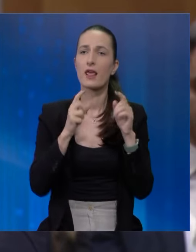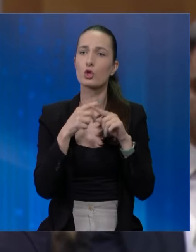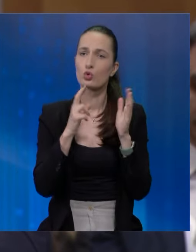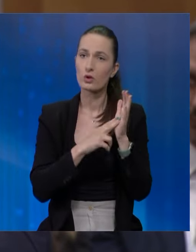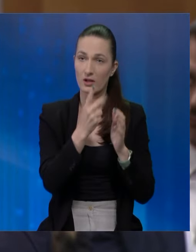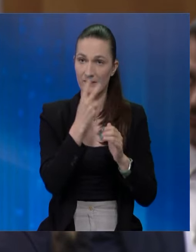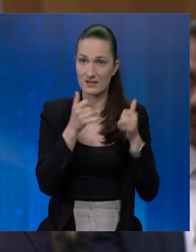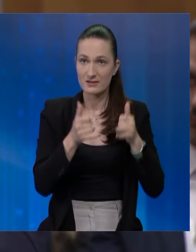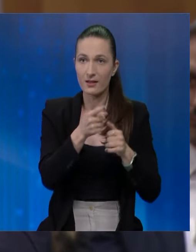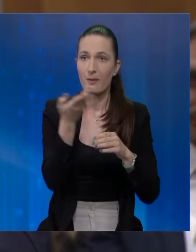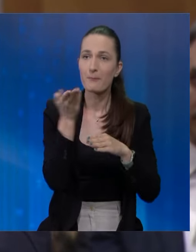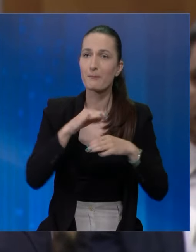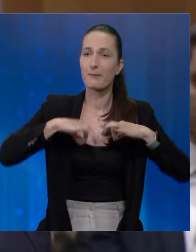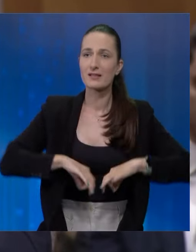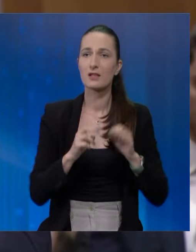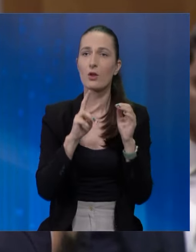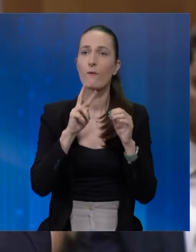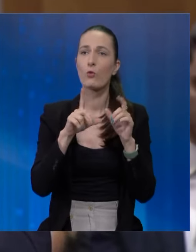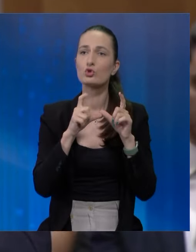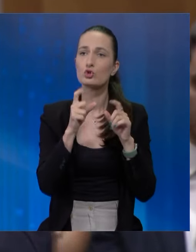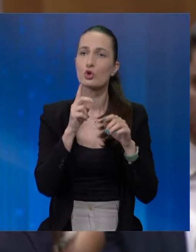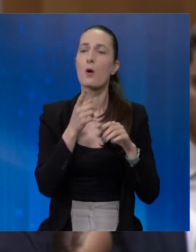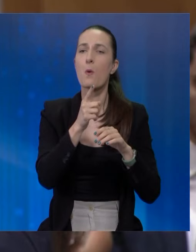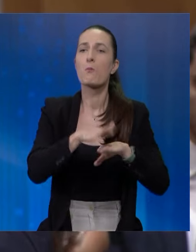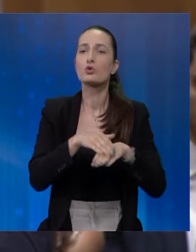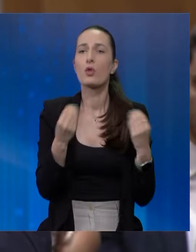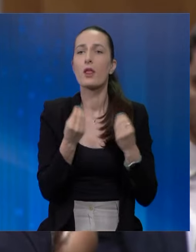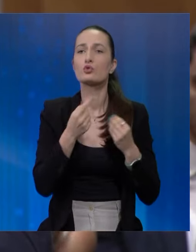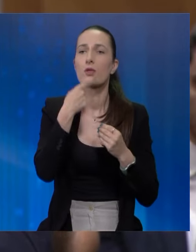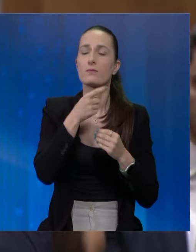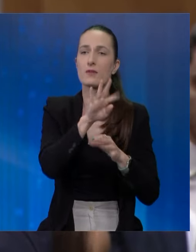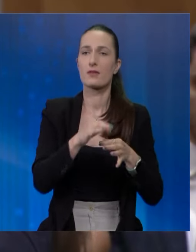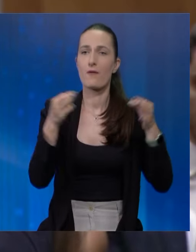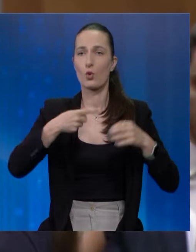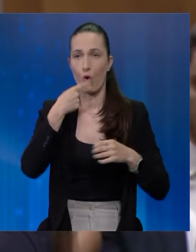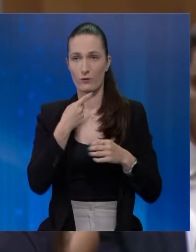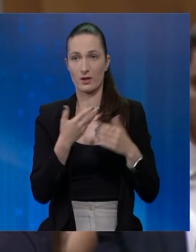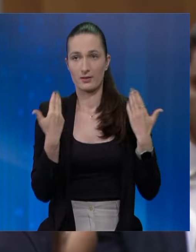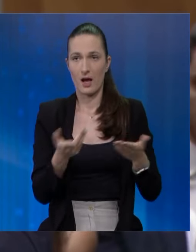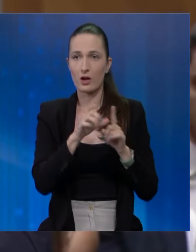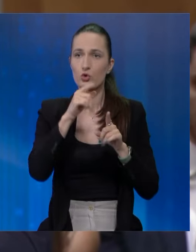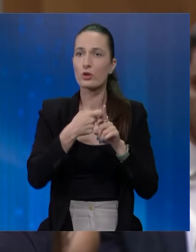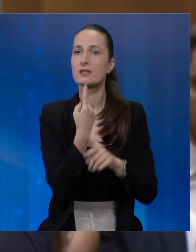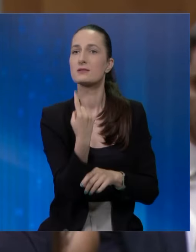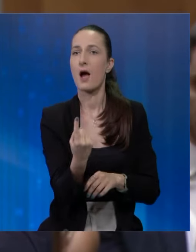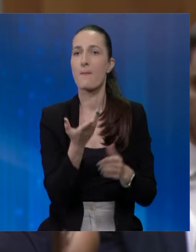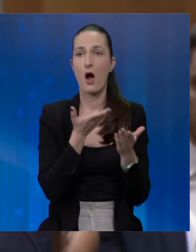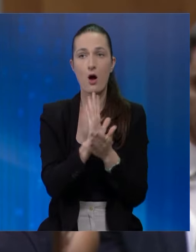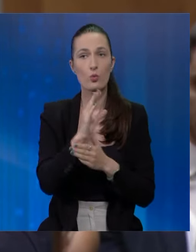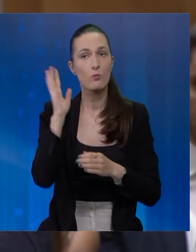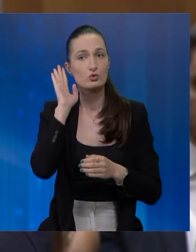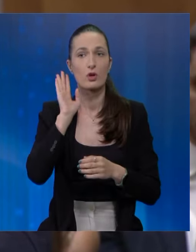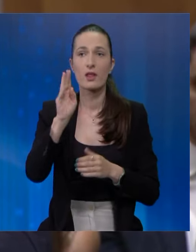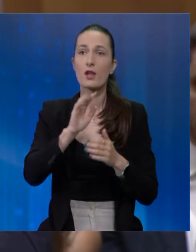kako je predsjednik Vučić počeo tako nešto javno da govori. Dakle, Dodik je sam. A ako poslušate njegove riječi sa